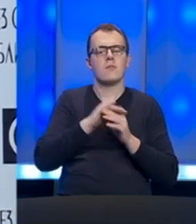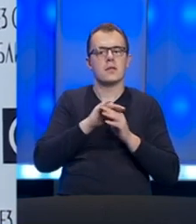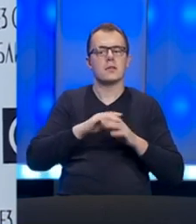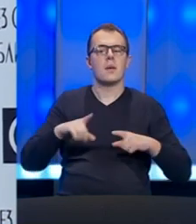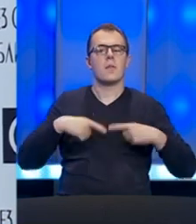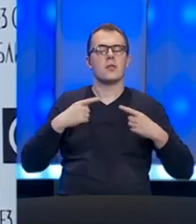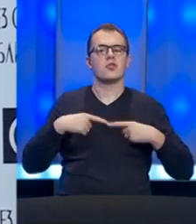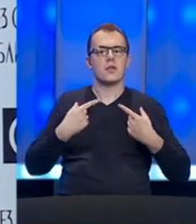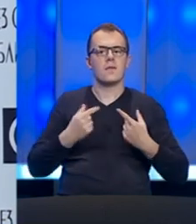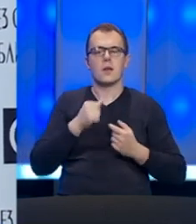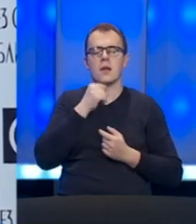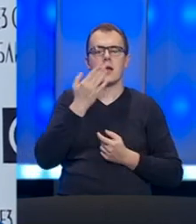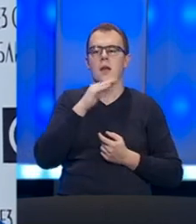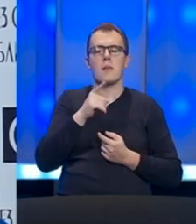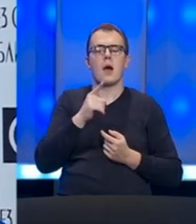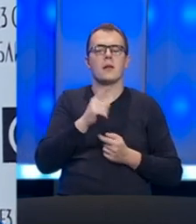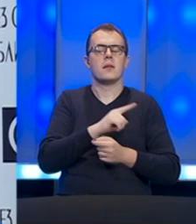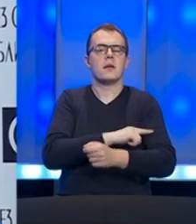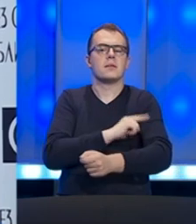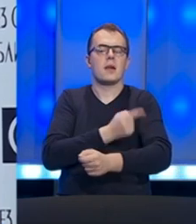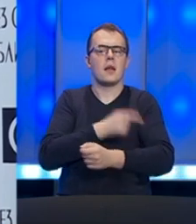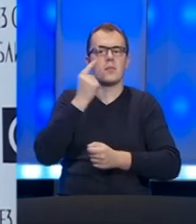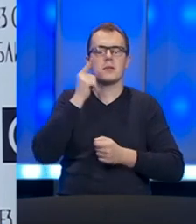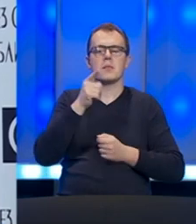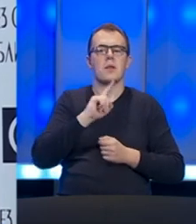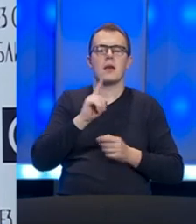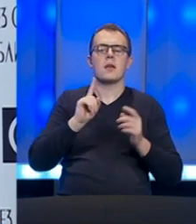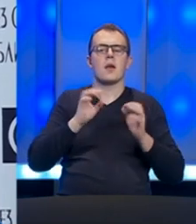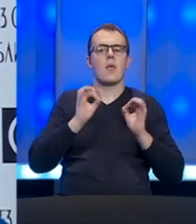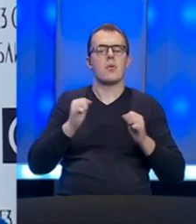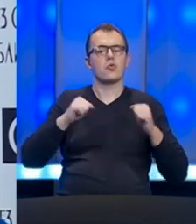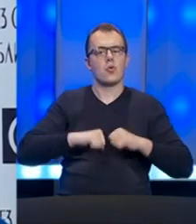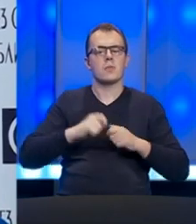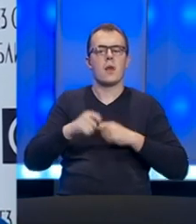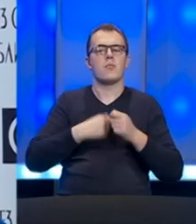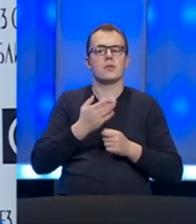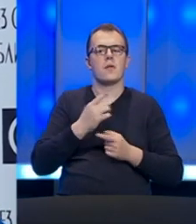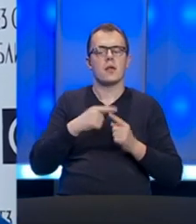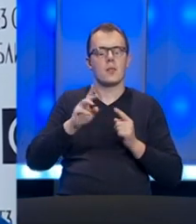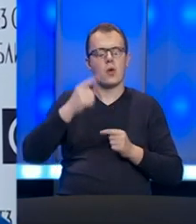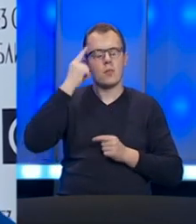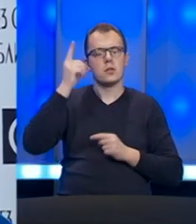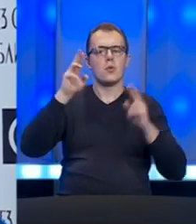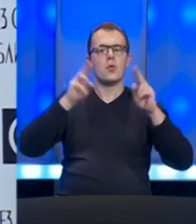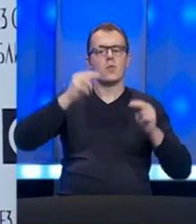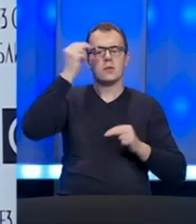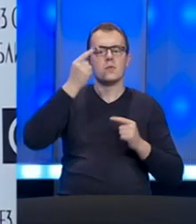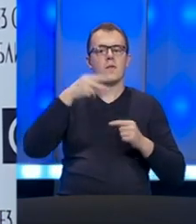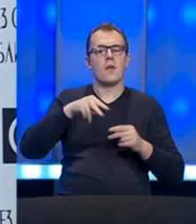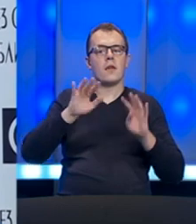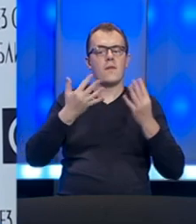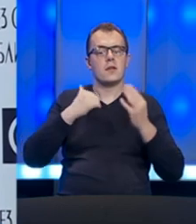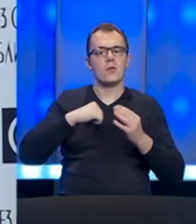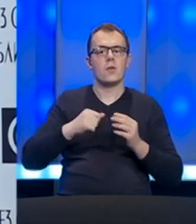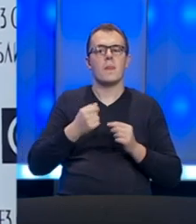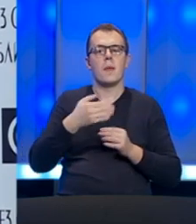preživi i nema te zalihe, mislim da nije baš ozbiljan poslodavac jer moramo znati da u Republike Srpske u 2019. godine